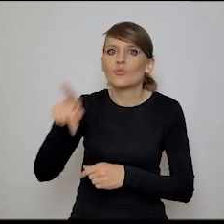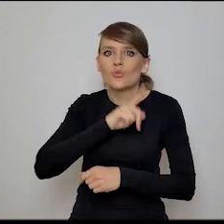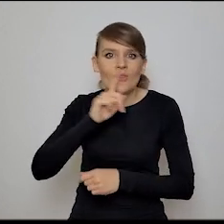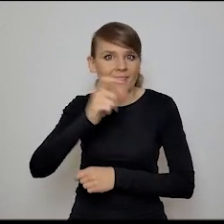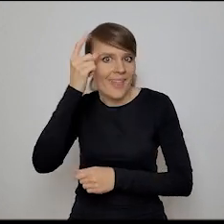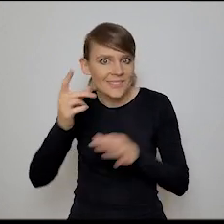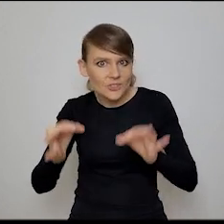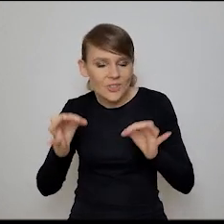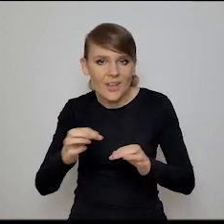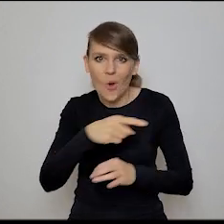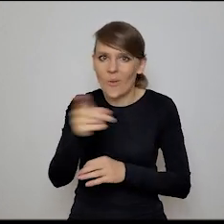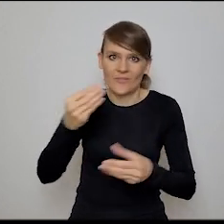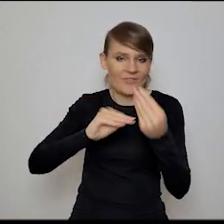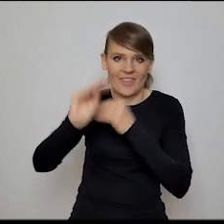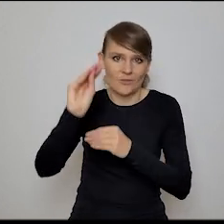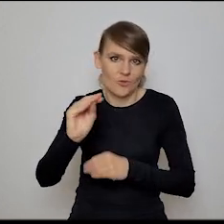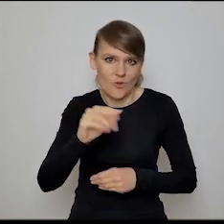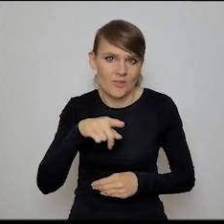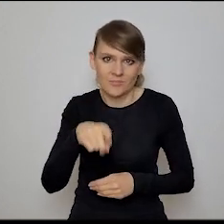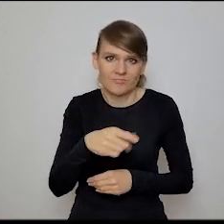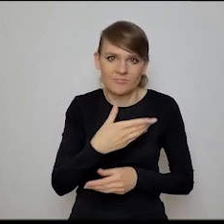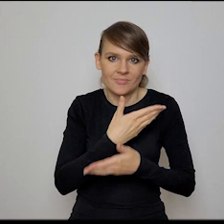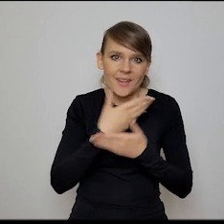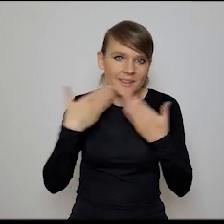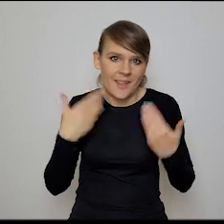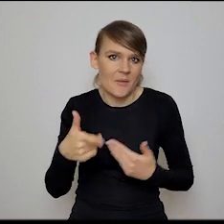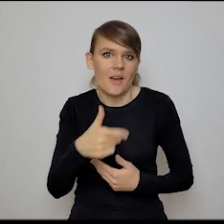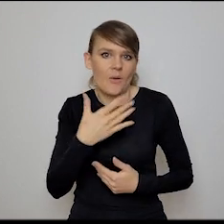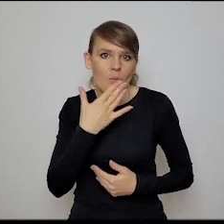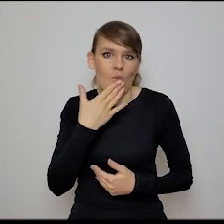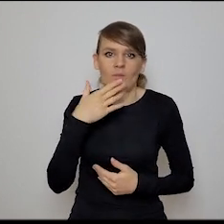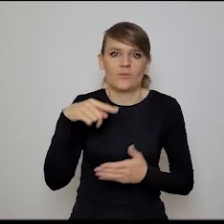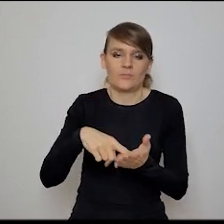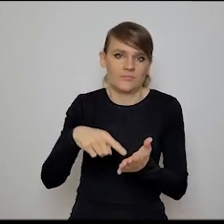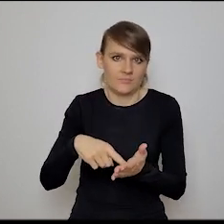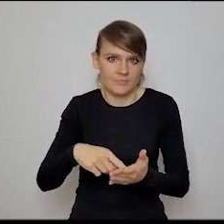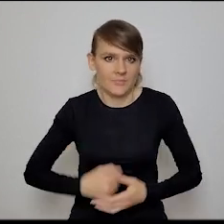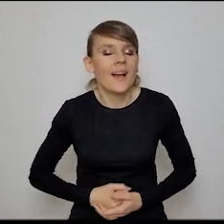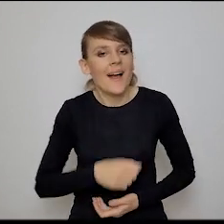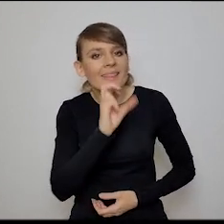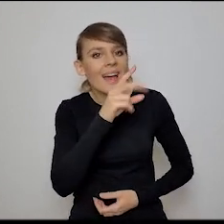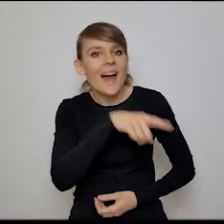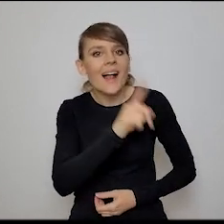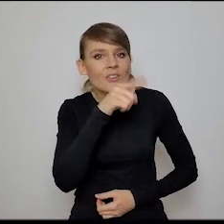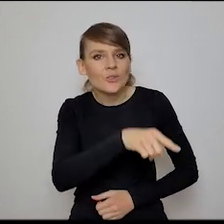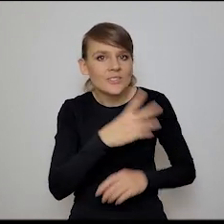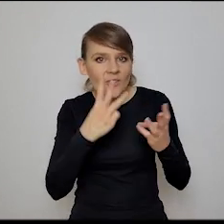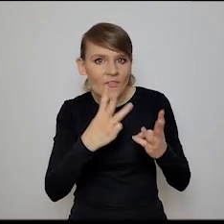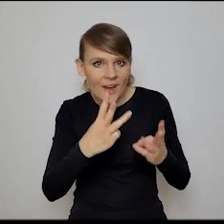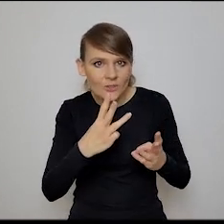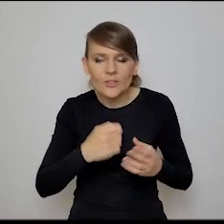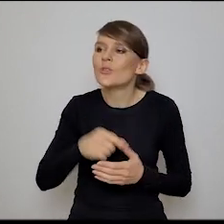sztucznej inteligencji dzisiaj, to większość z nich nie raportuje layoffs, czyli tego, że będzie tam nie... Ale, bo wiesz, bo to jest ważny dotyk jeszcze, jak bardzo... To ludzka